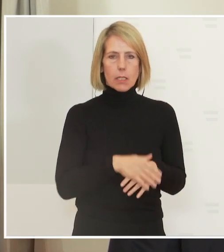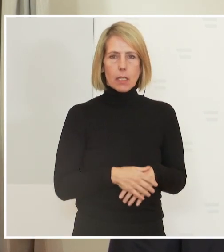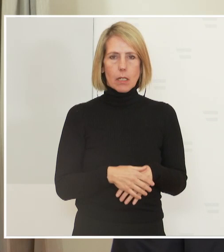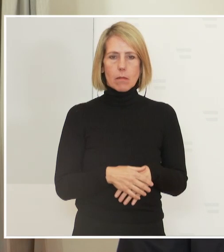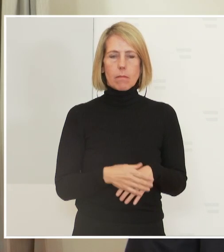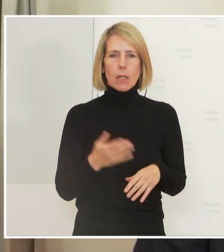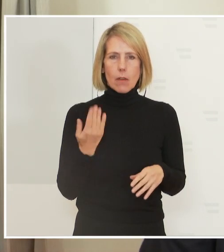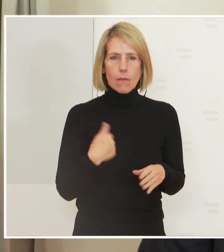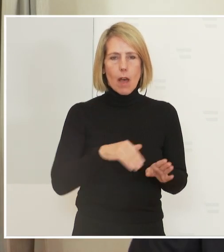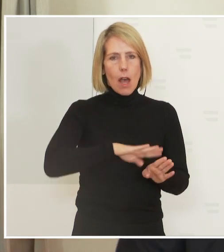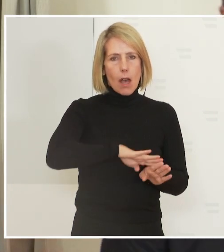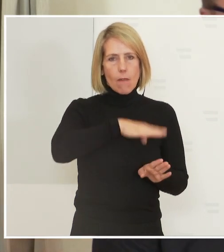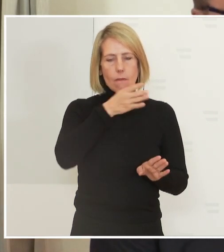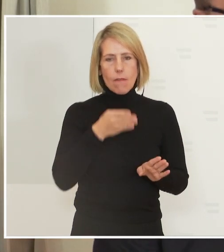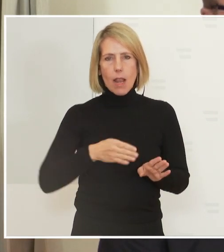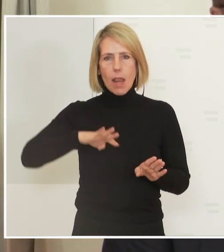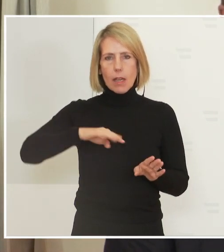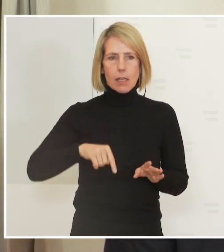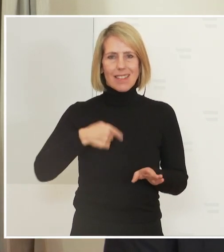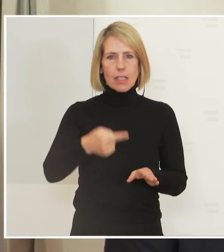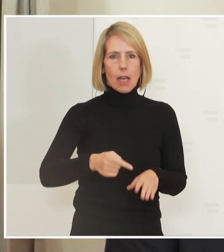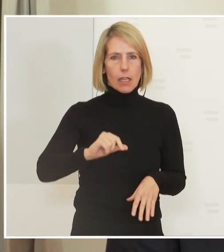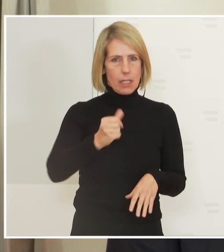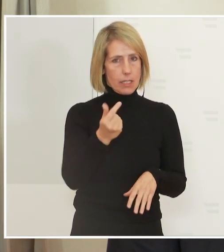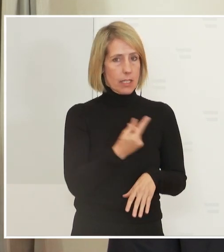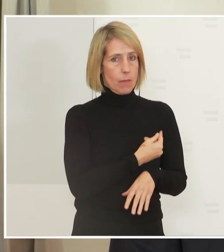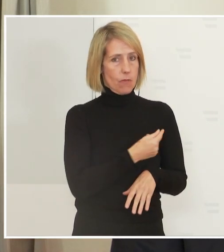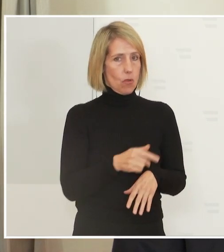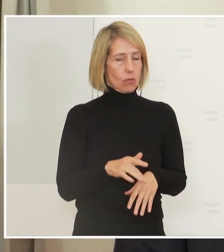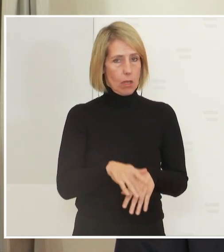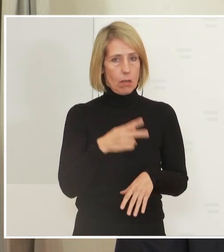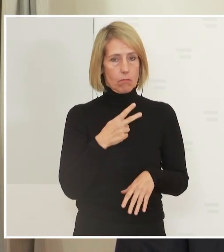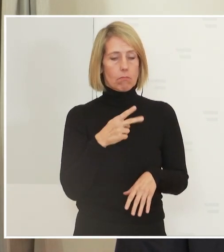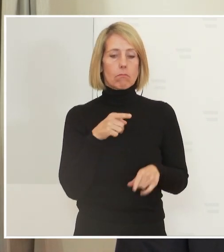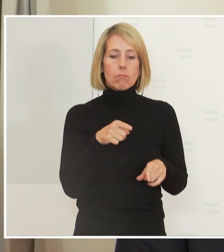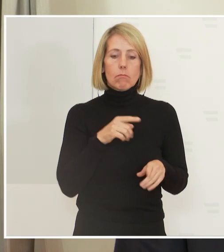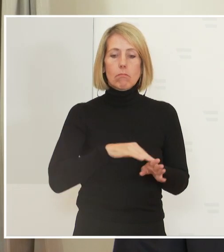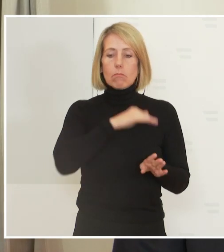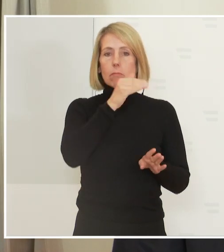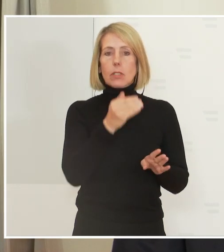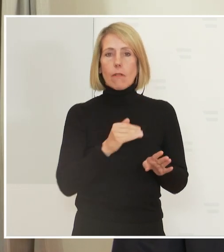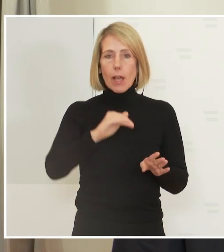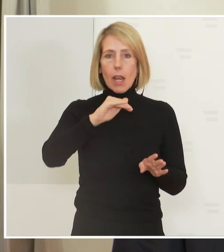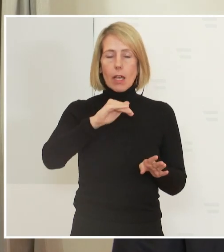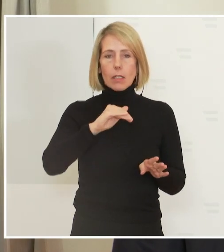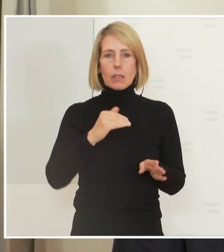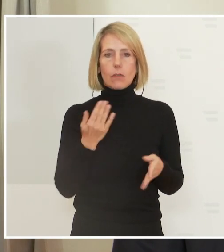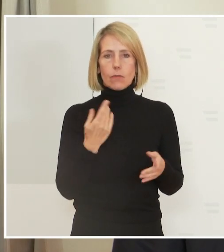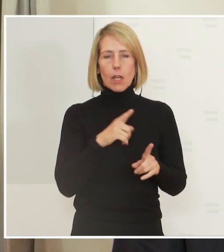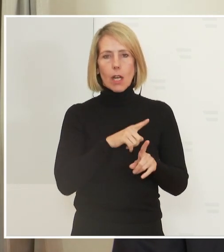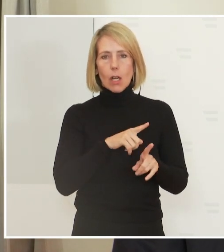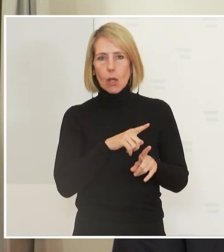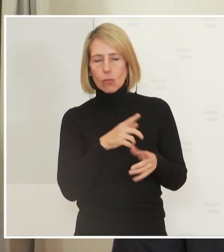Abstand zur Erstimpfung gegeben hat. Diese wurde mehr oder weniger ausschließlich